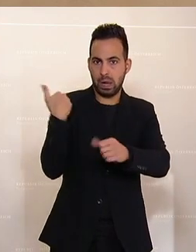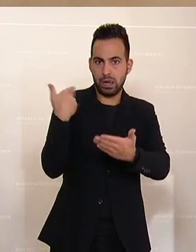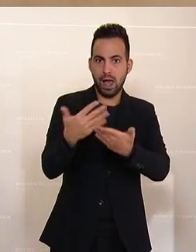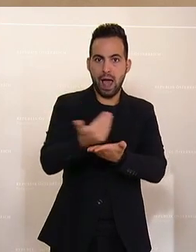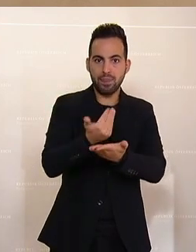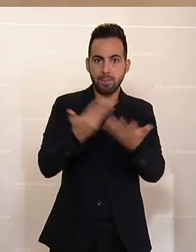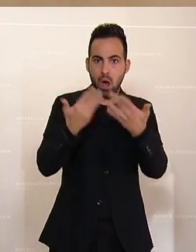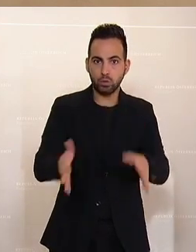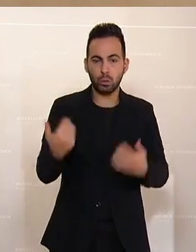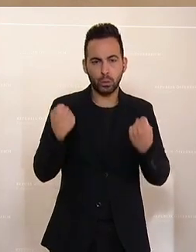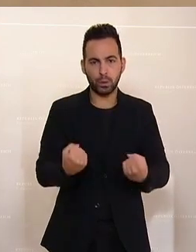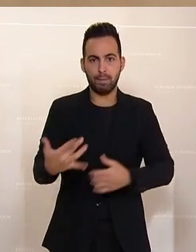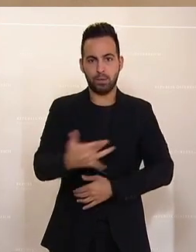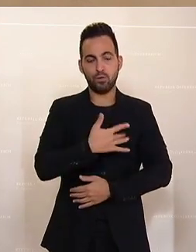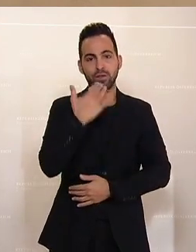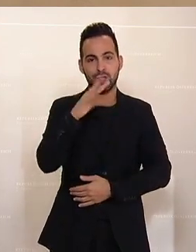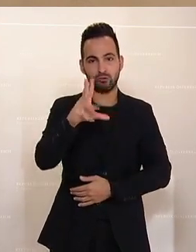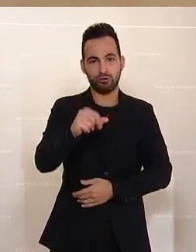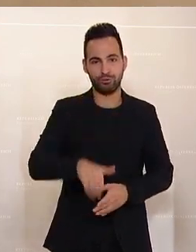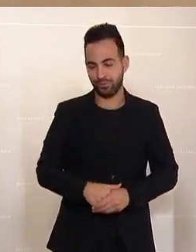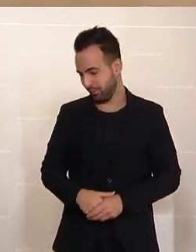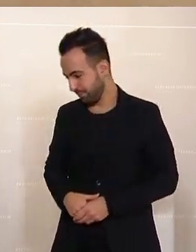Einnahmenausfällen betroffen sind. Dankeschön.